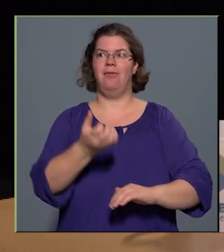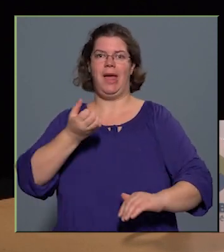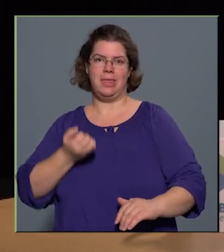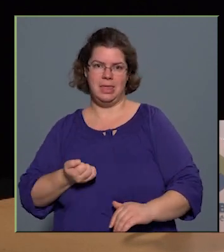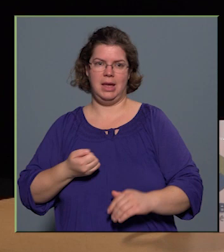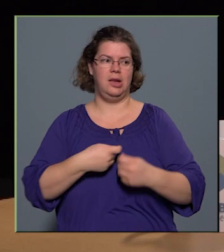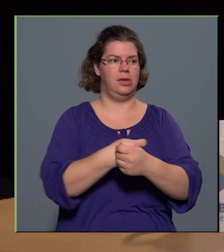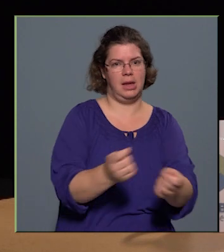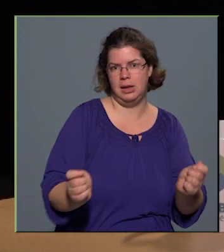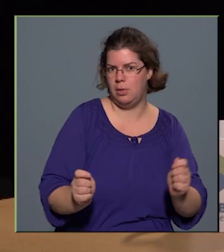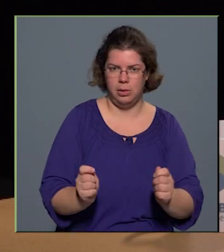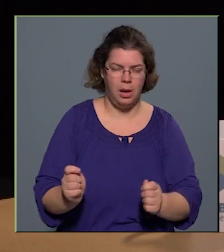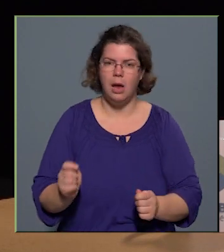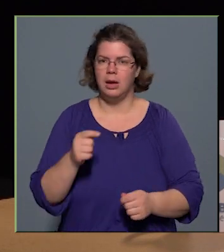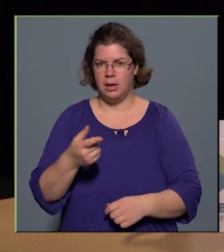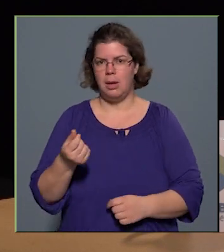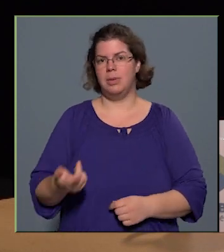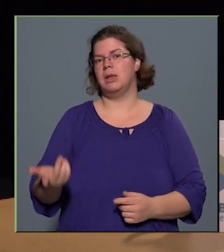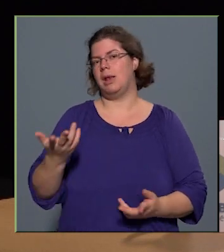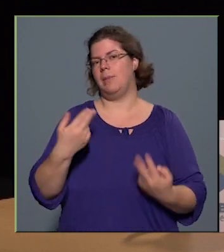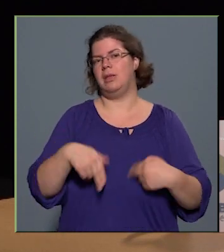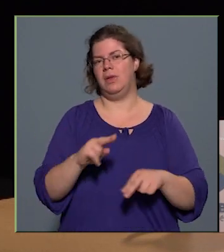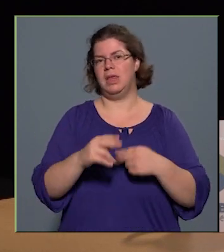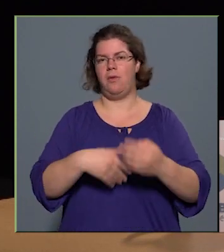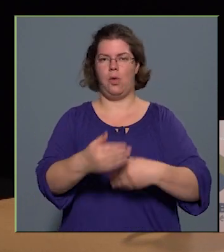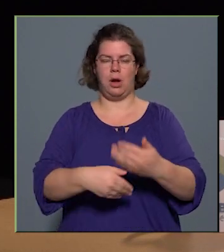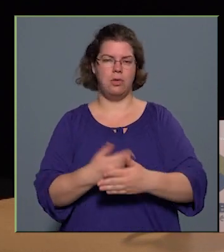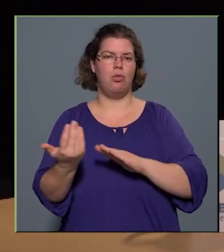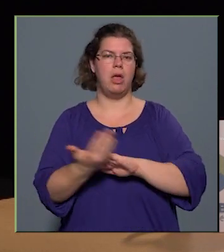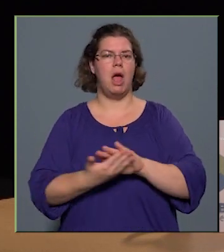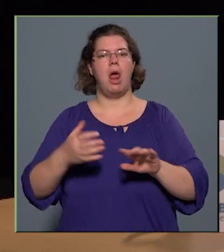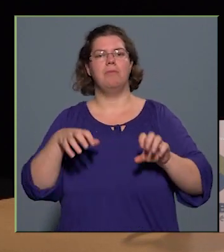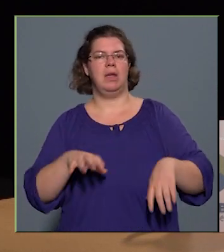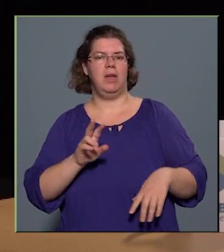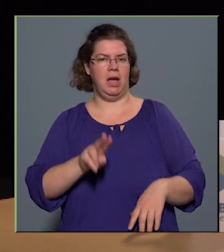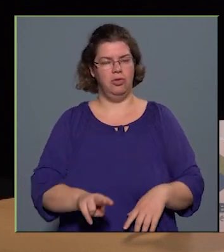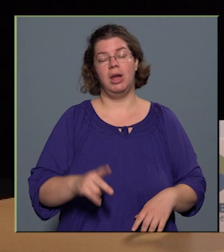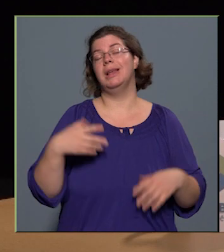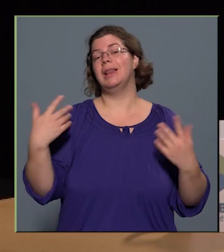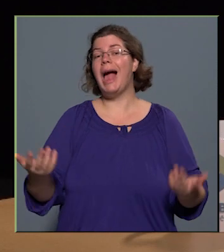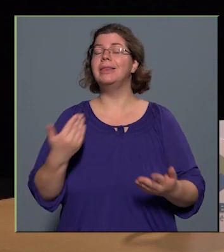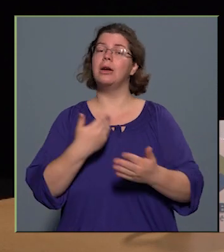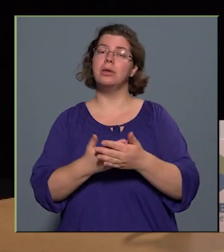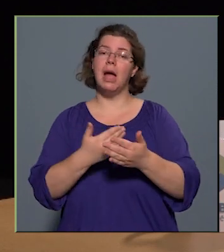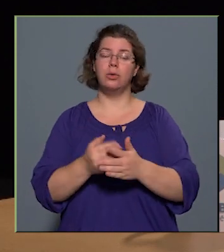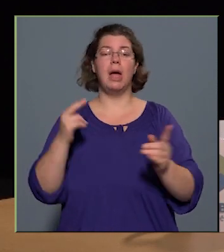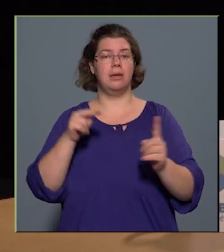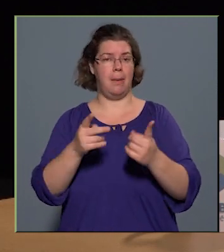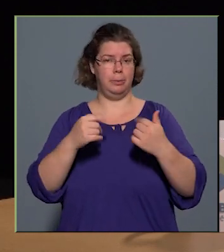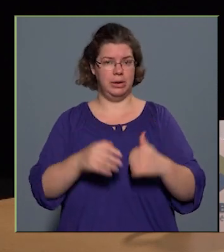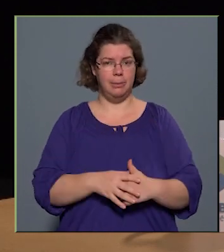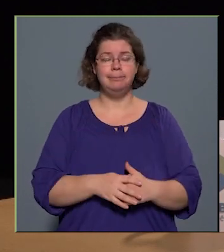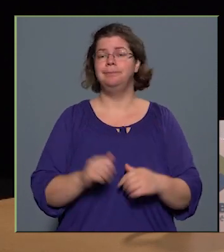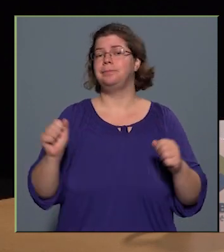és szétosztani ezt a pénzt, hanem ezt ugye visszaforgatjuk az alaptevékenységre. Tehát a gazdálkodás szempontjából ez